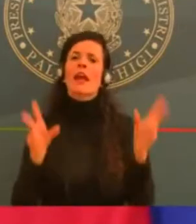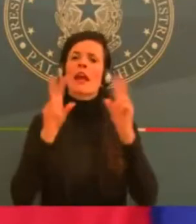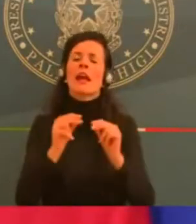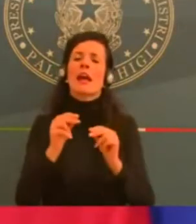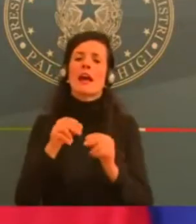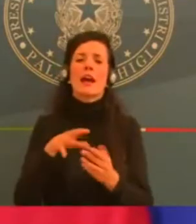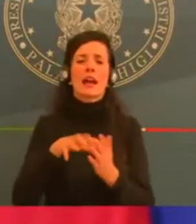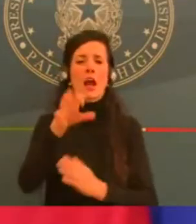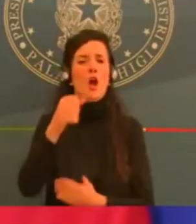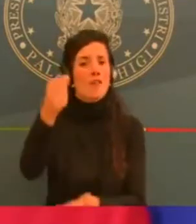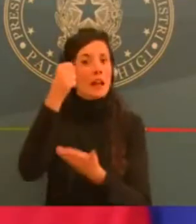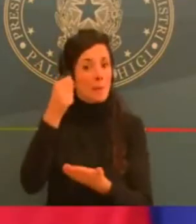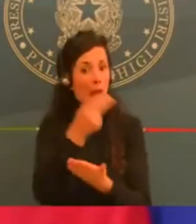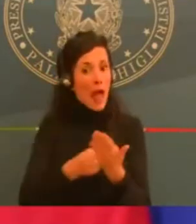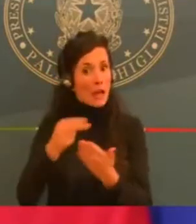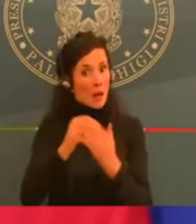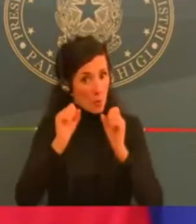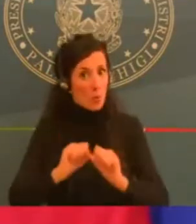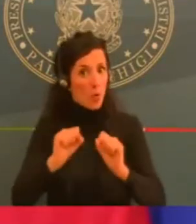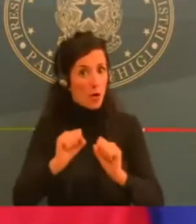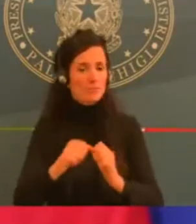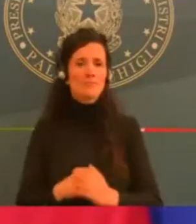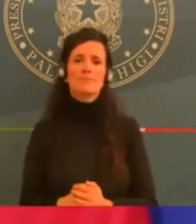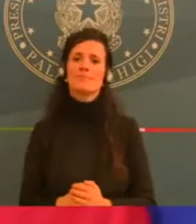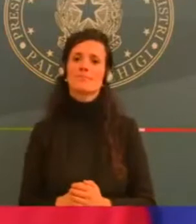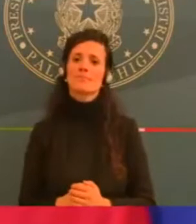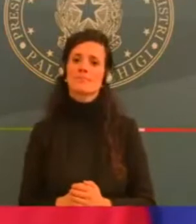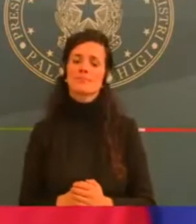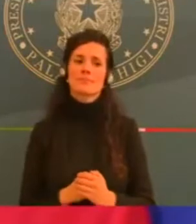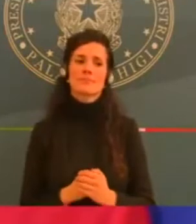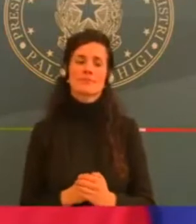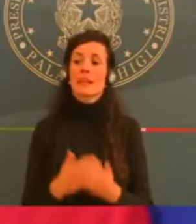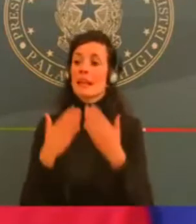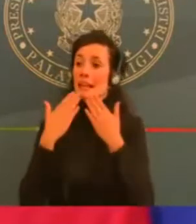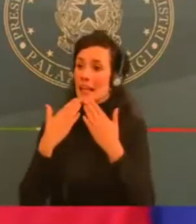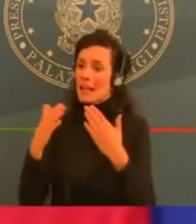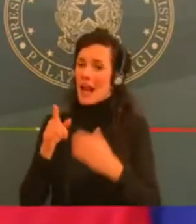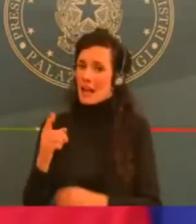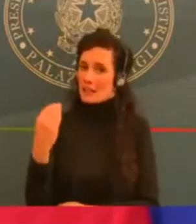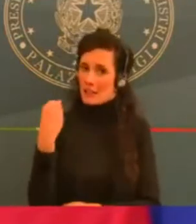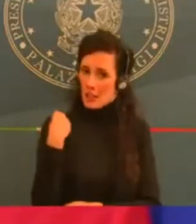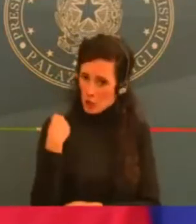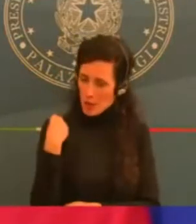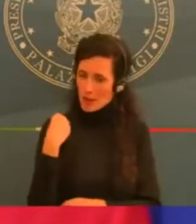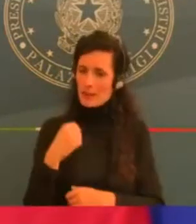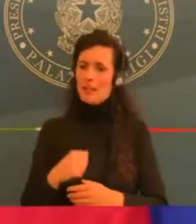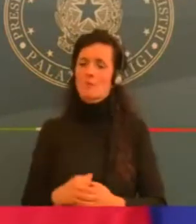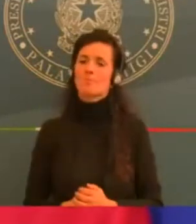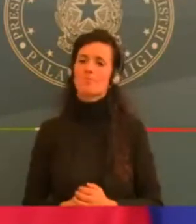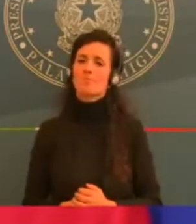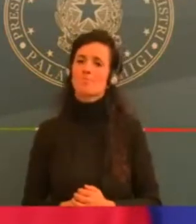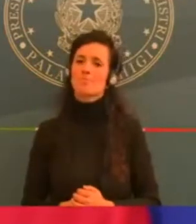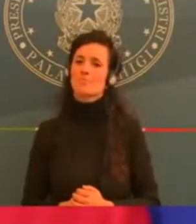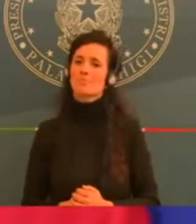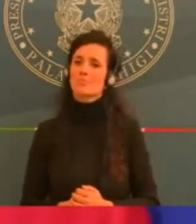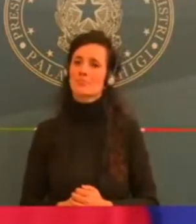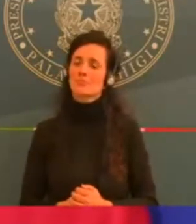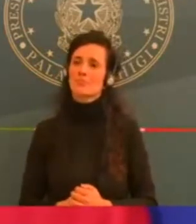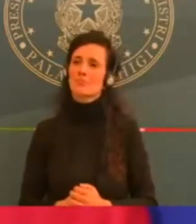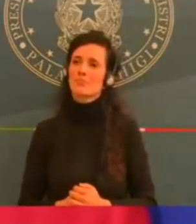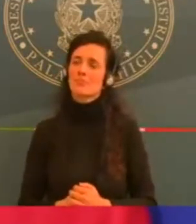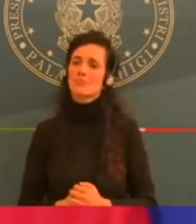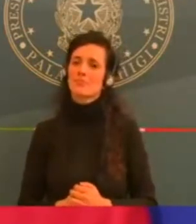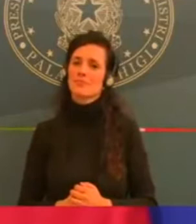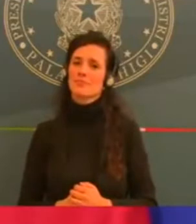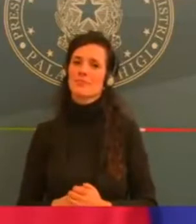Abbiamo l'urgenza di completare subito questo confronto. Come sapete si è completato il